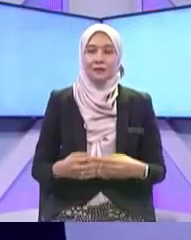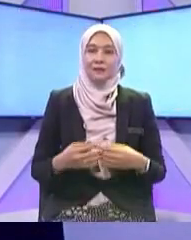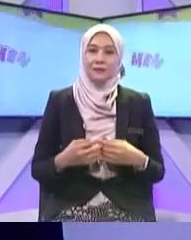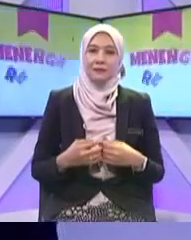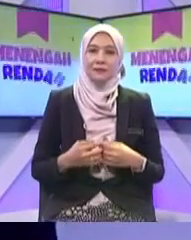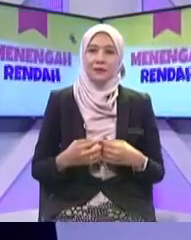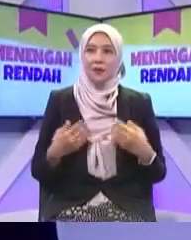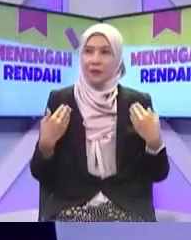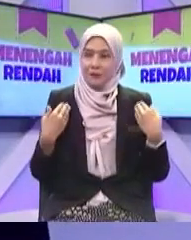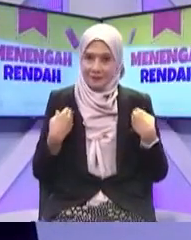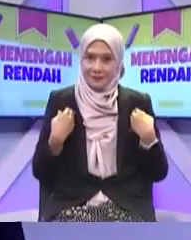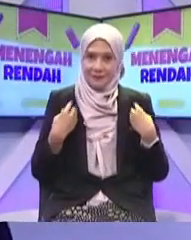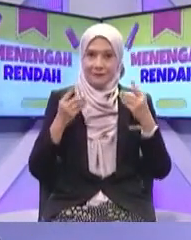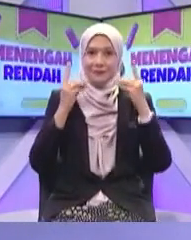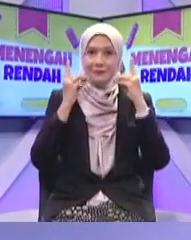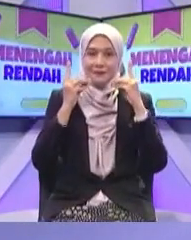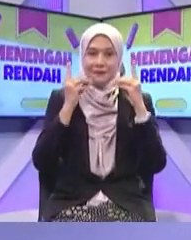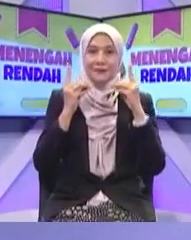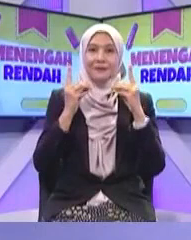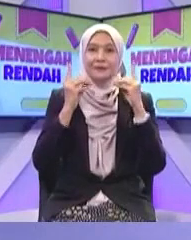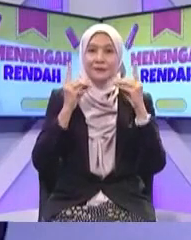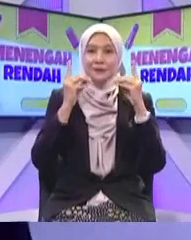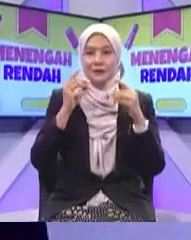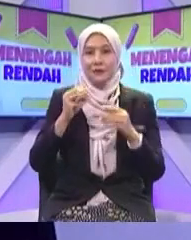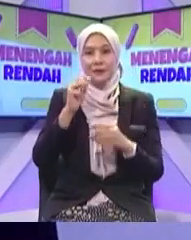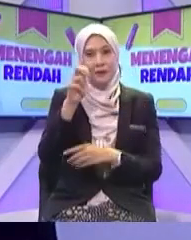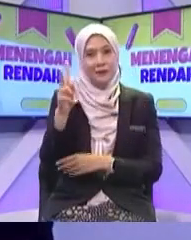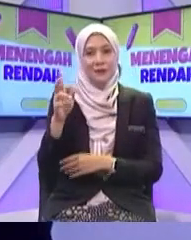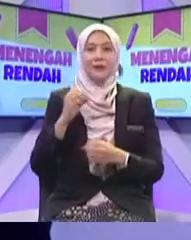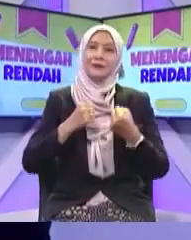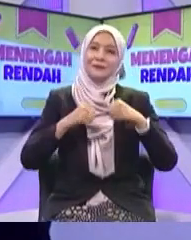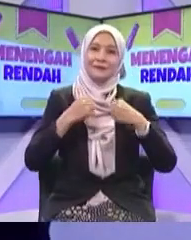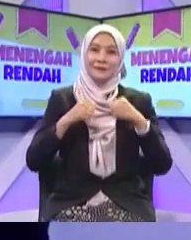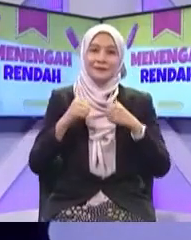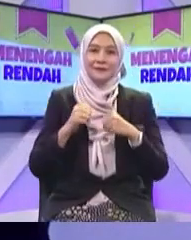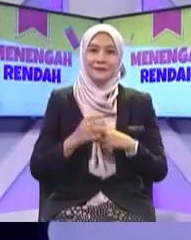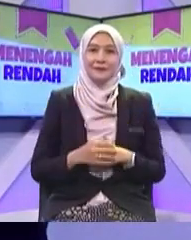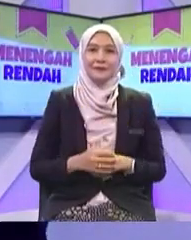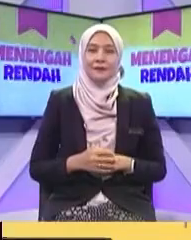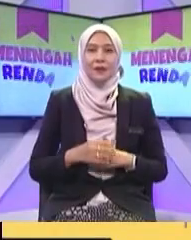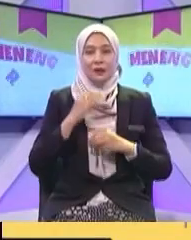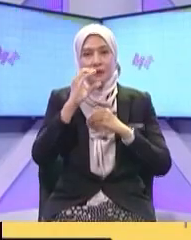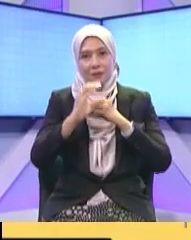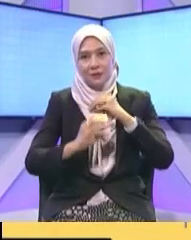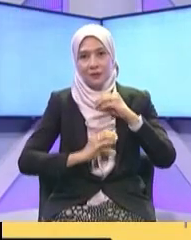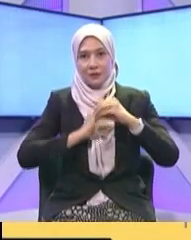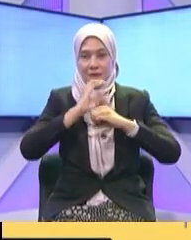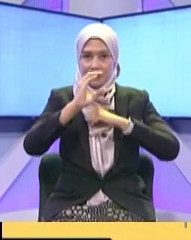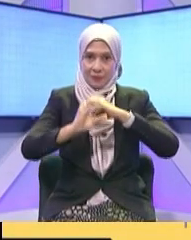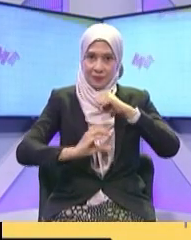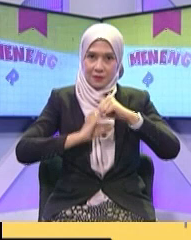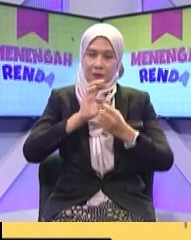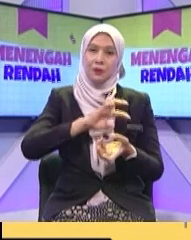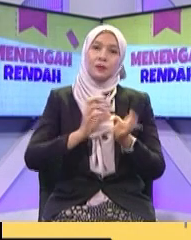Siaran sukan kan Ada siaran langsung Okey Seterusnya adalah Setelah cuaca Dapat memberi data Ramalan